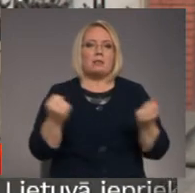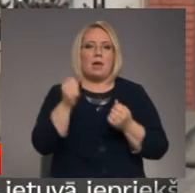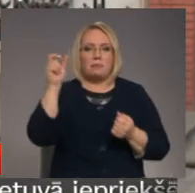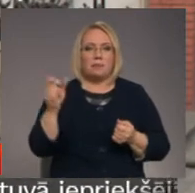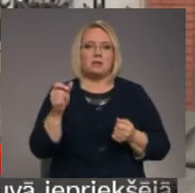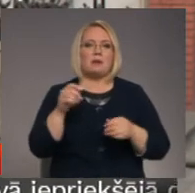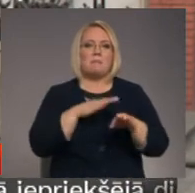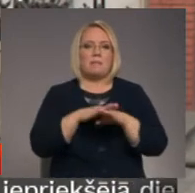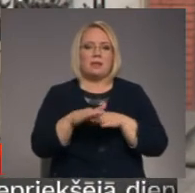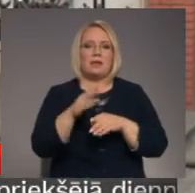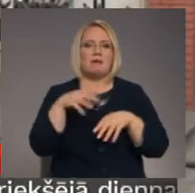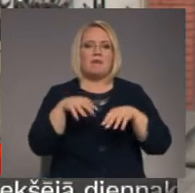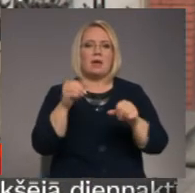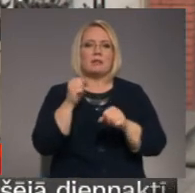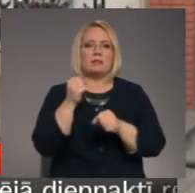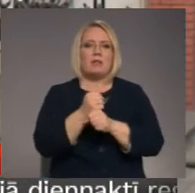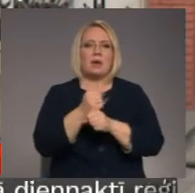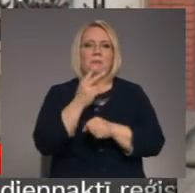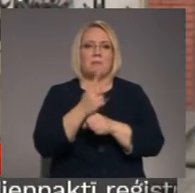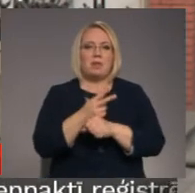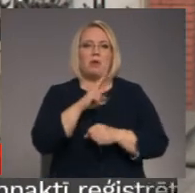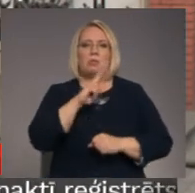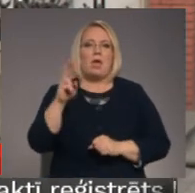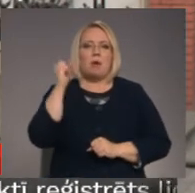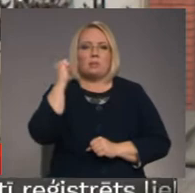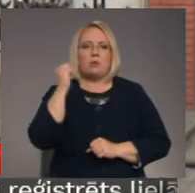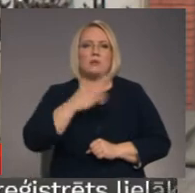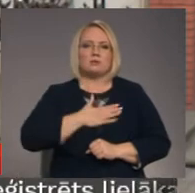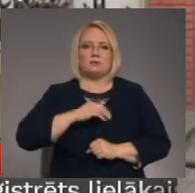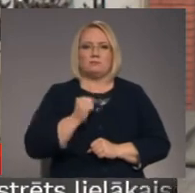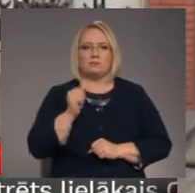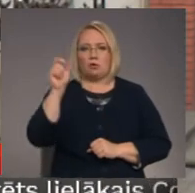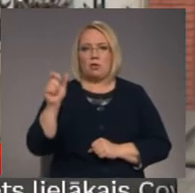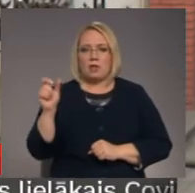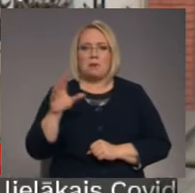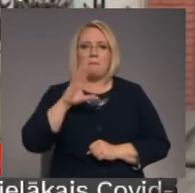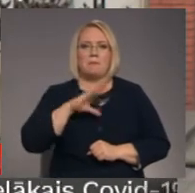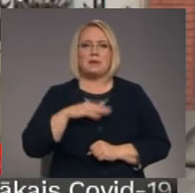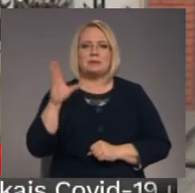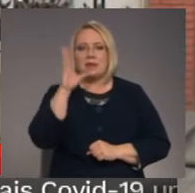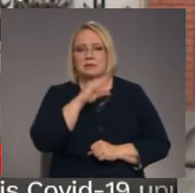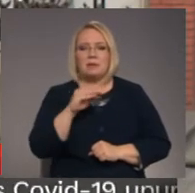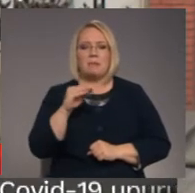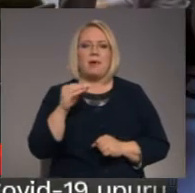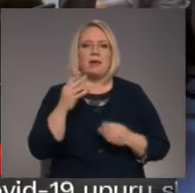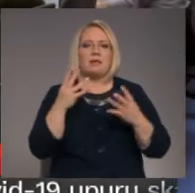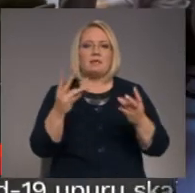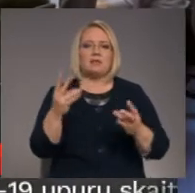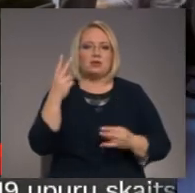veikt darba pienākumus un neapdraudētu savus kolēģus pret iespējamo inficēšanās risku ar COVID-19.